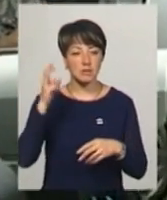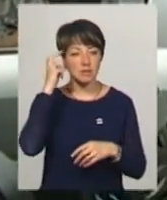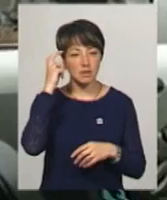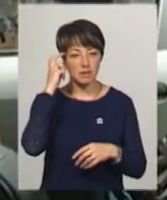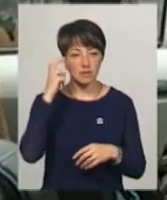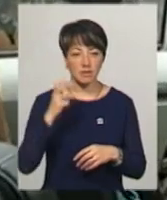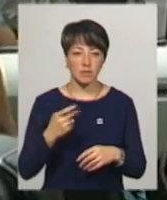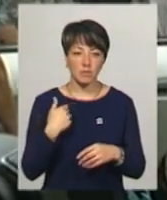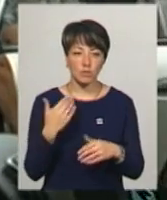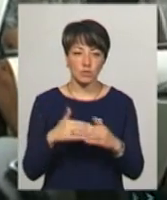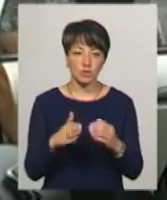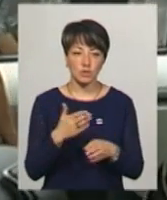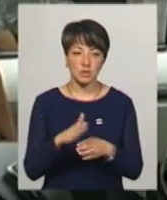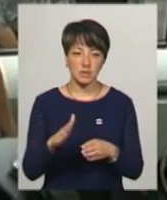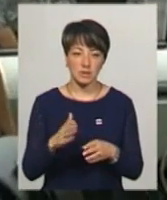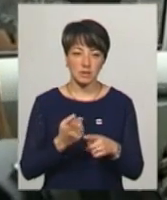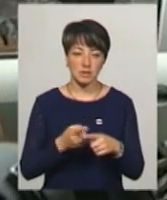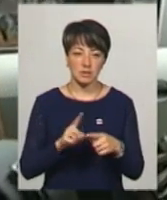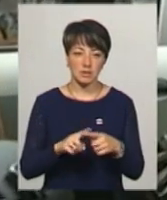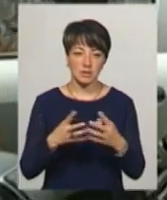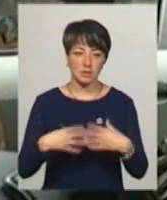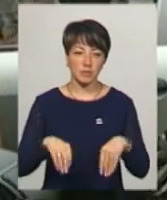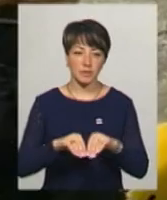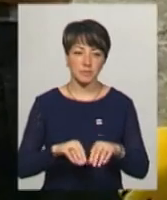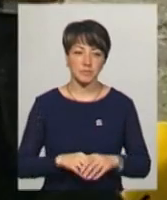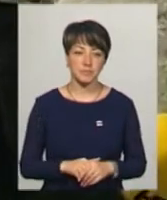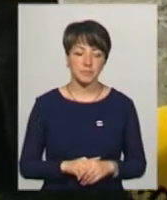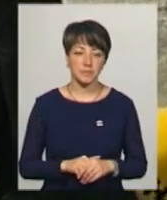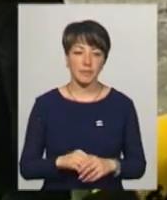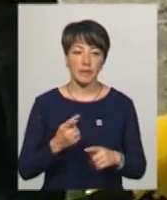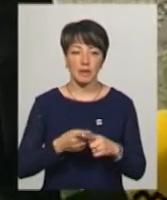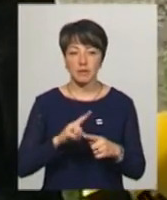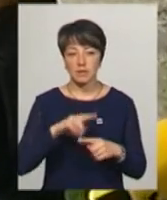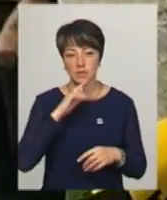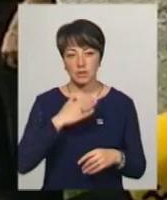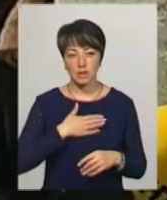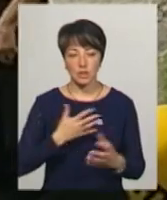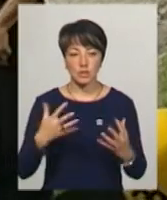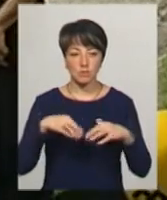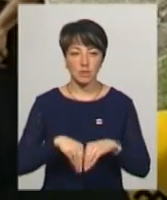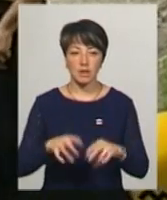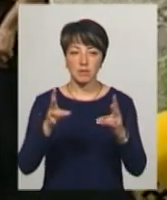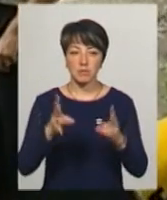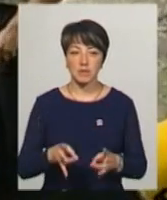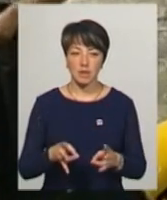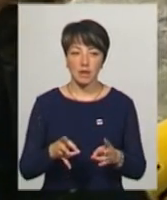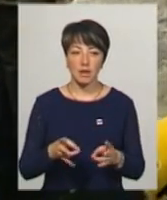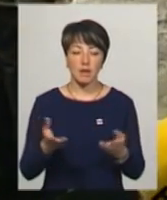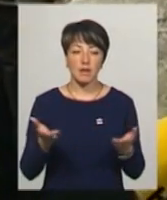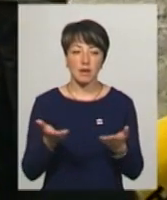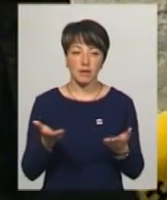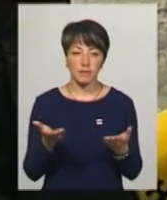Ми вже як частина цієї сім'ї. Це наша спільна біда, яка